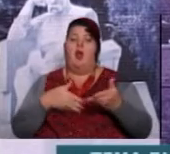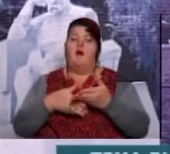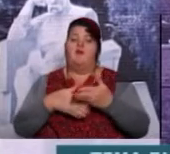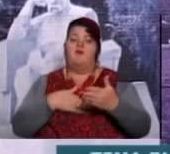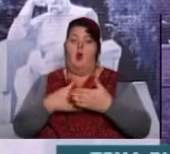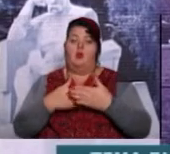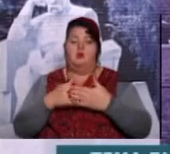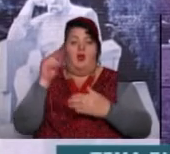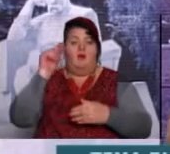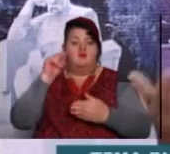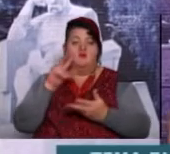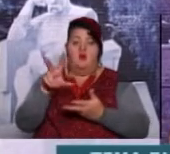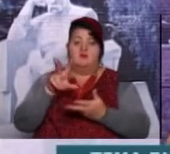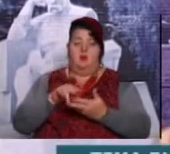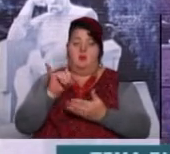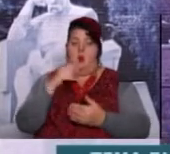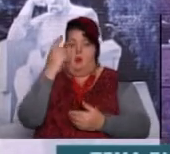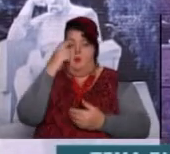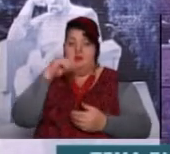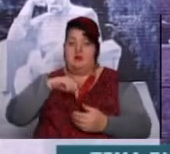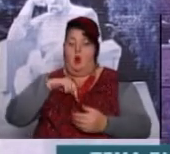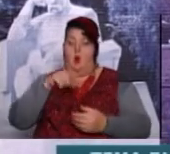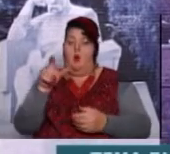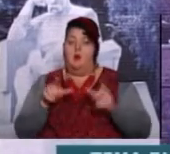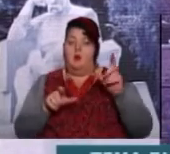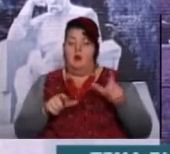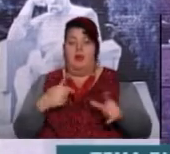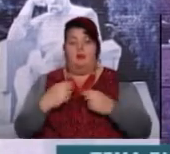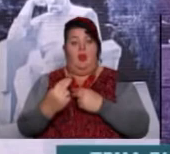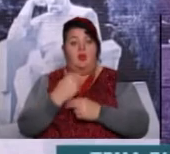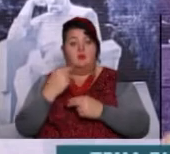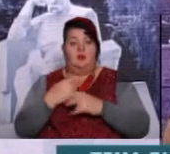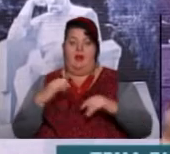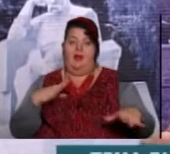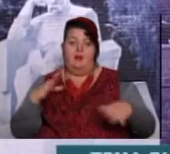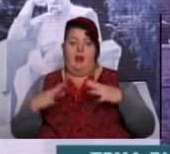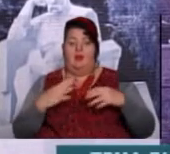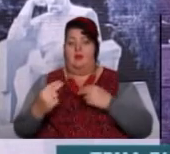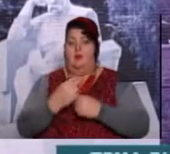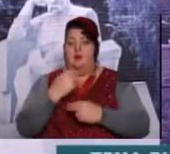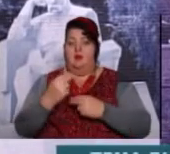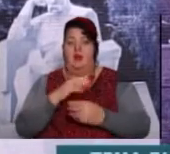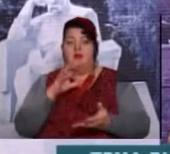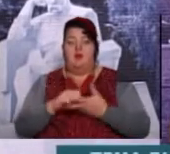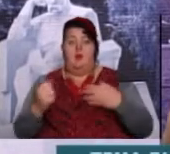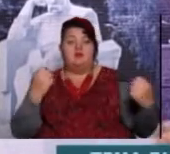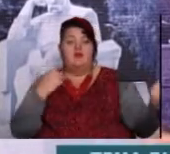вчимося там у психологів. Самі психологи з нами працюють, і тренери працюють. Займаємося фізично.